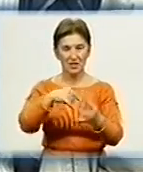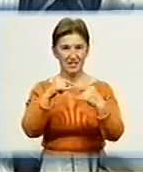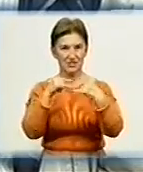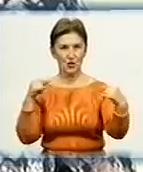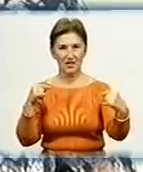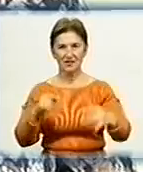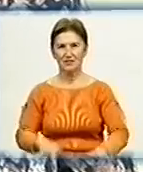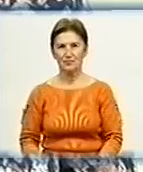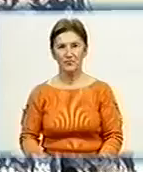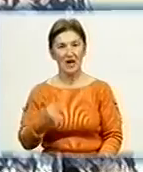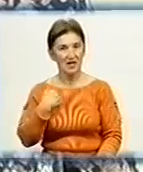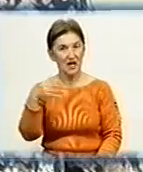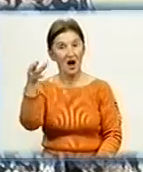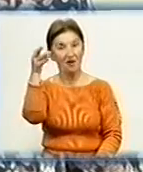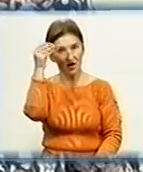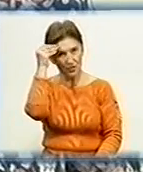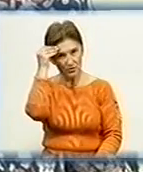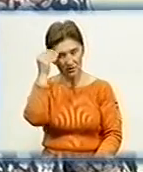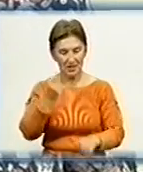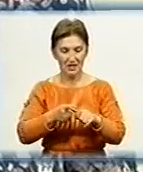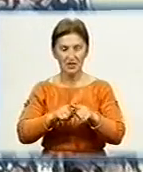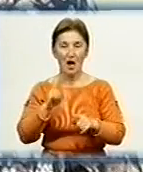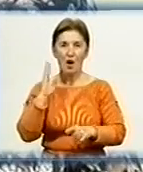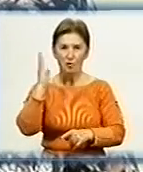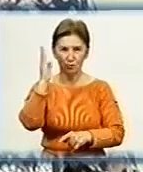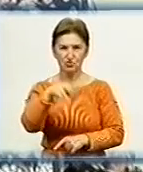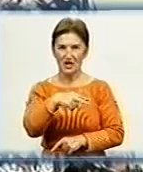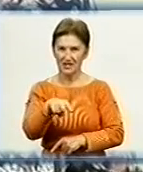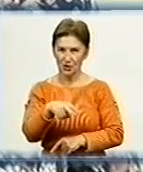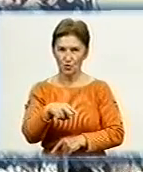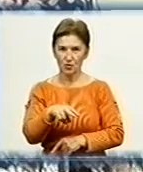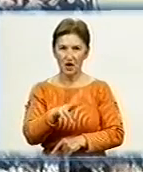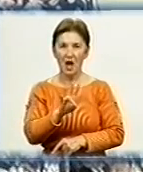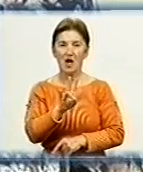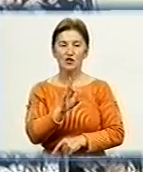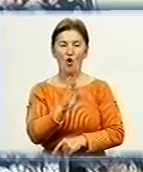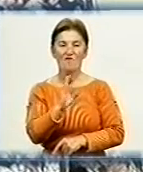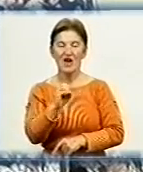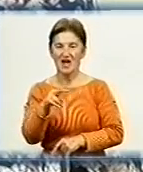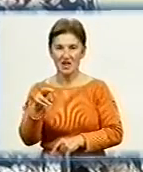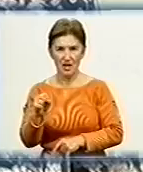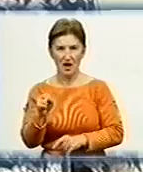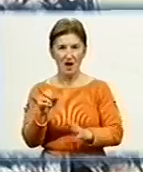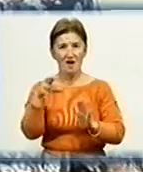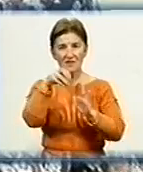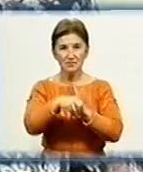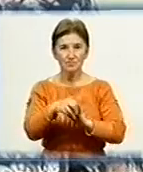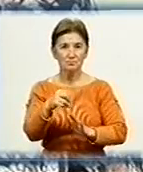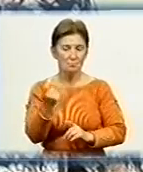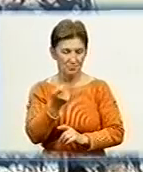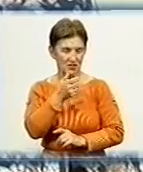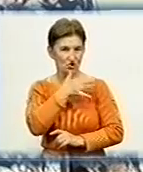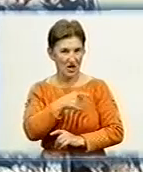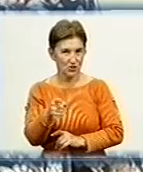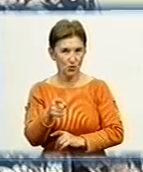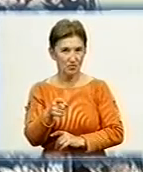Я вважаю, що за новелу і саме майбутня література вона багато вміщає і займає небагато часу. Не дарма ж